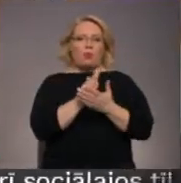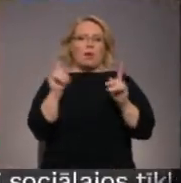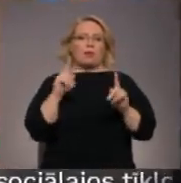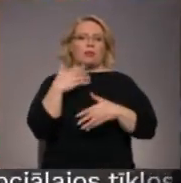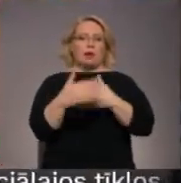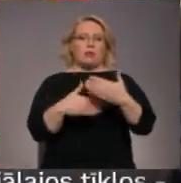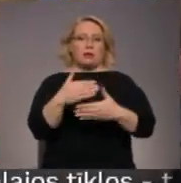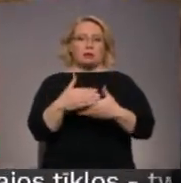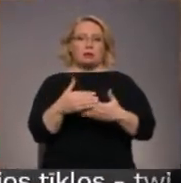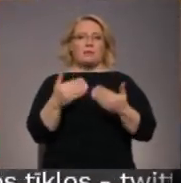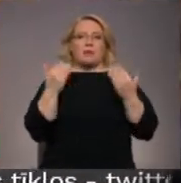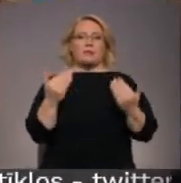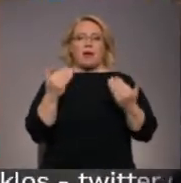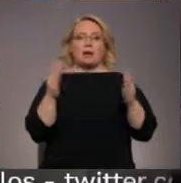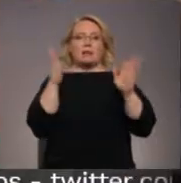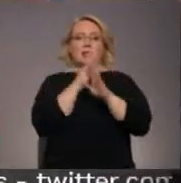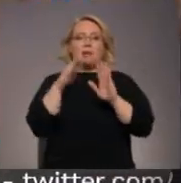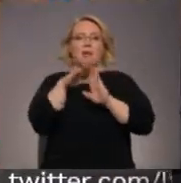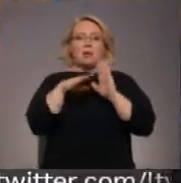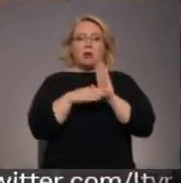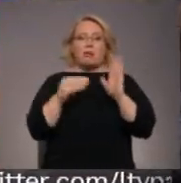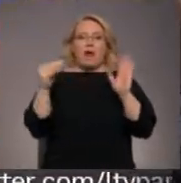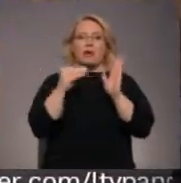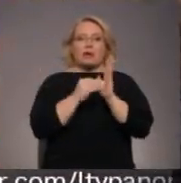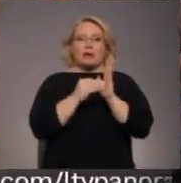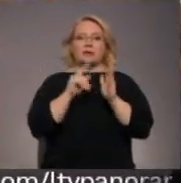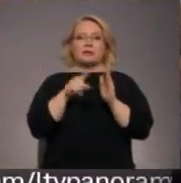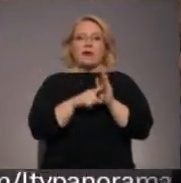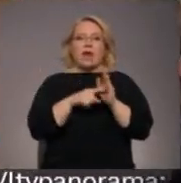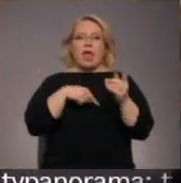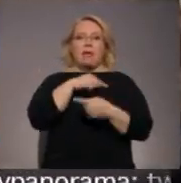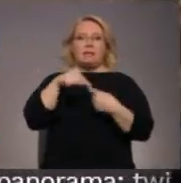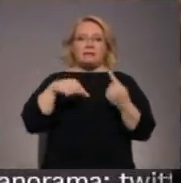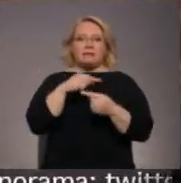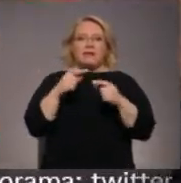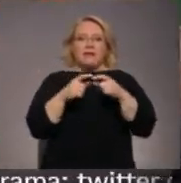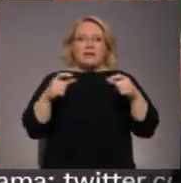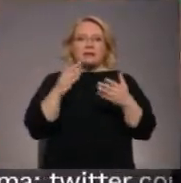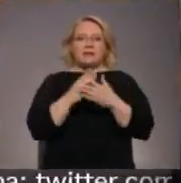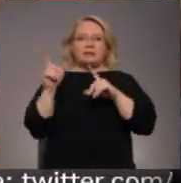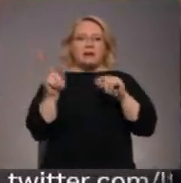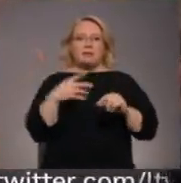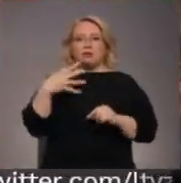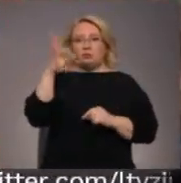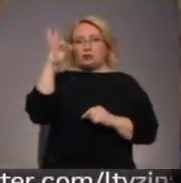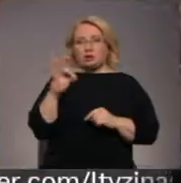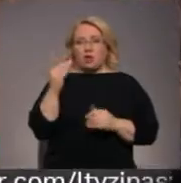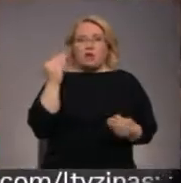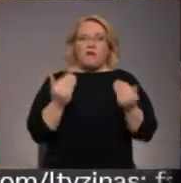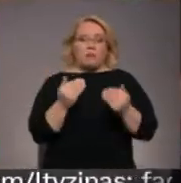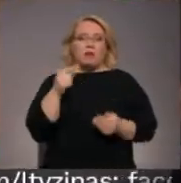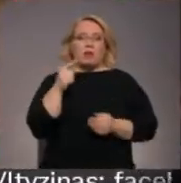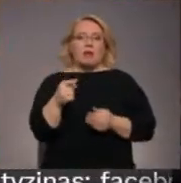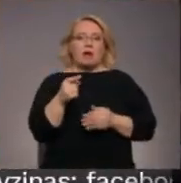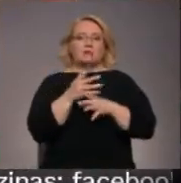Tagad klimata likumā ir ierakstīts, ka emisijas tiks samazinātas par 40 procentiem. Varbūt iespējams, ka tās varētu